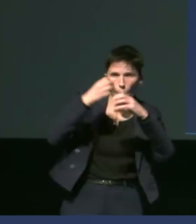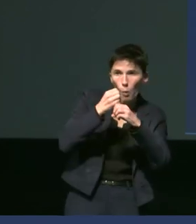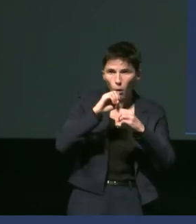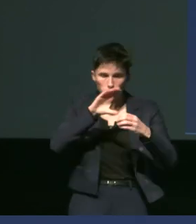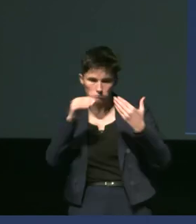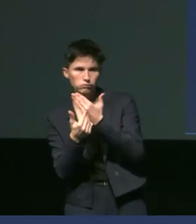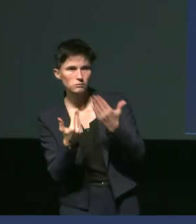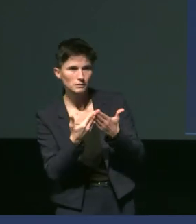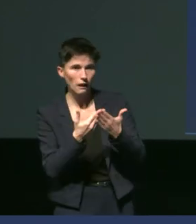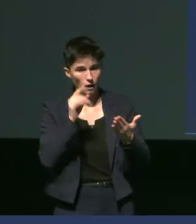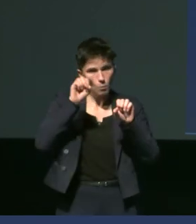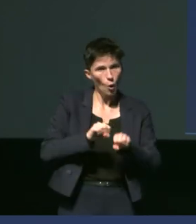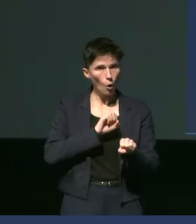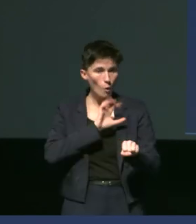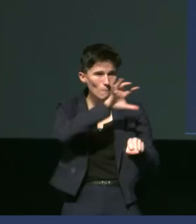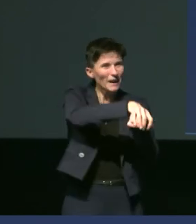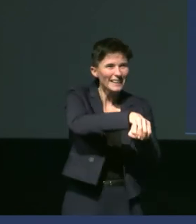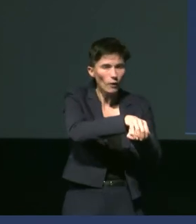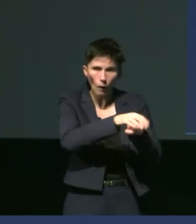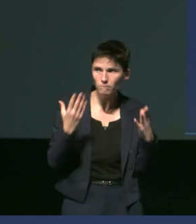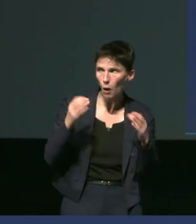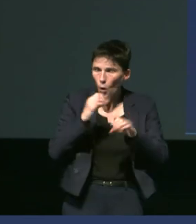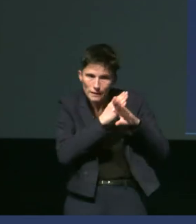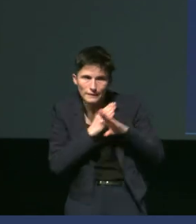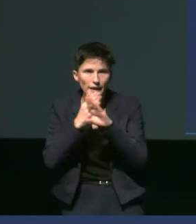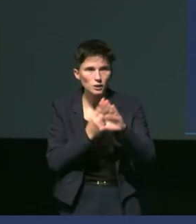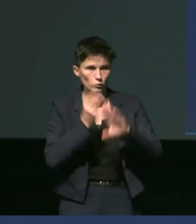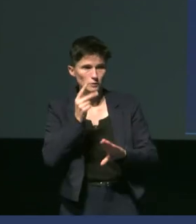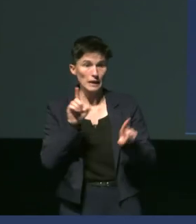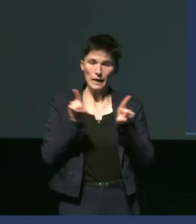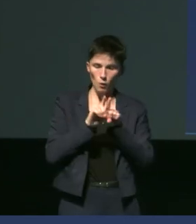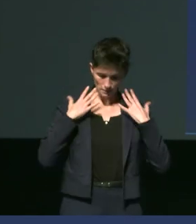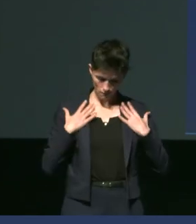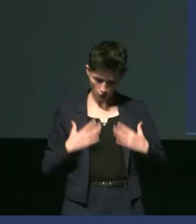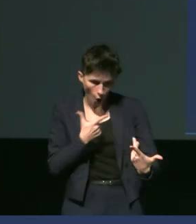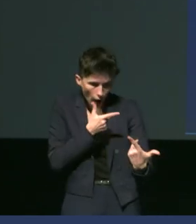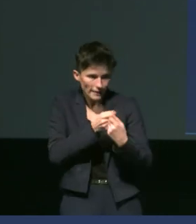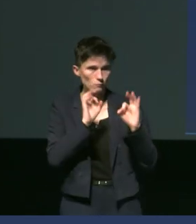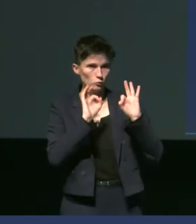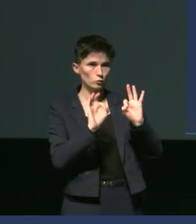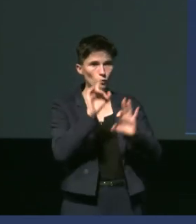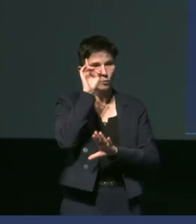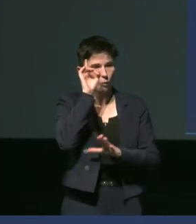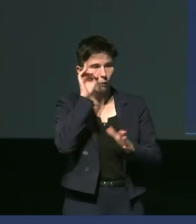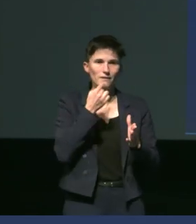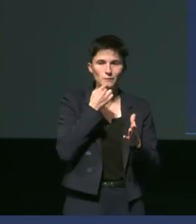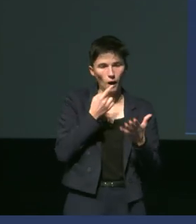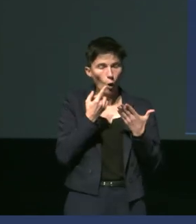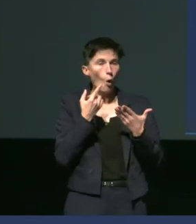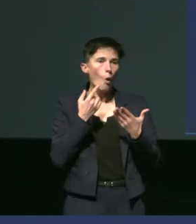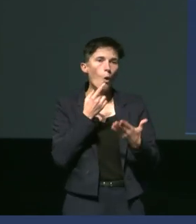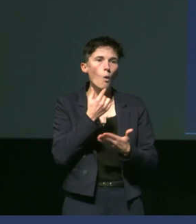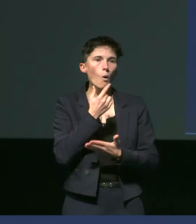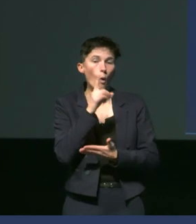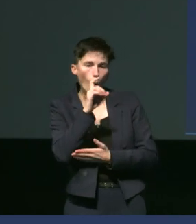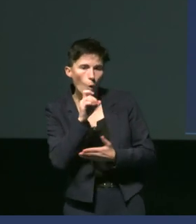prédateurs une autre adaptation à la vie aquatique c'est également la morphologie leur morphologie qui va être hydrodynamique ici vous voyez